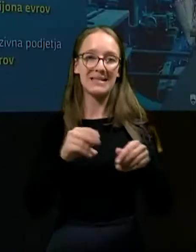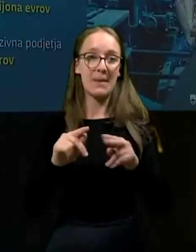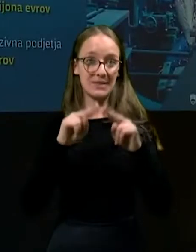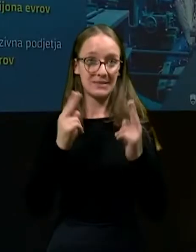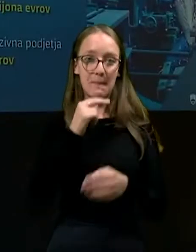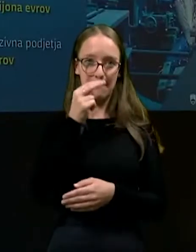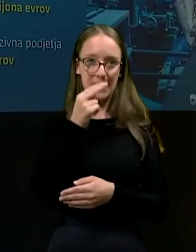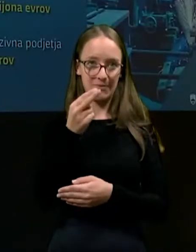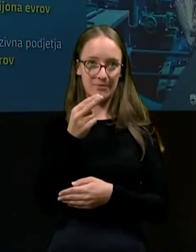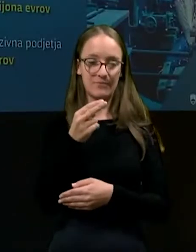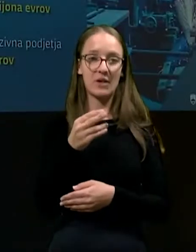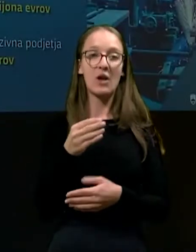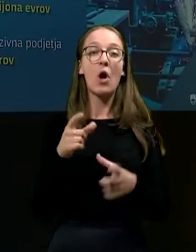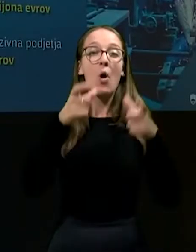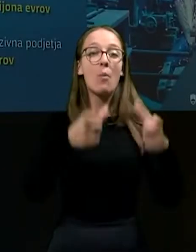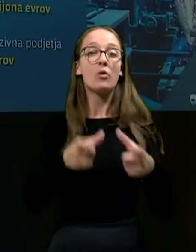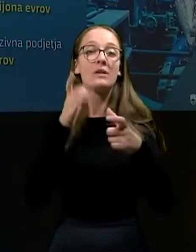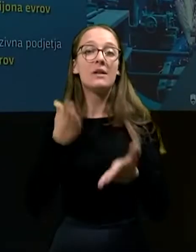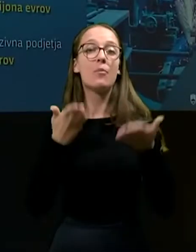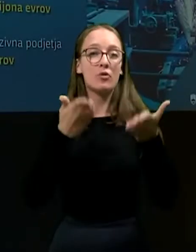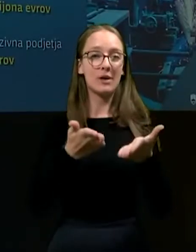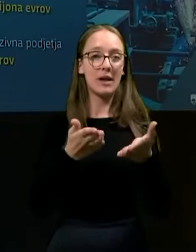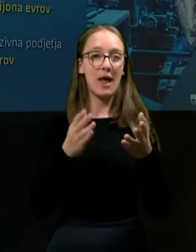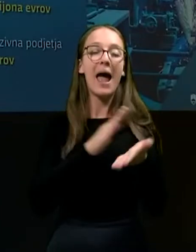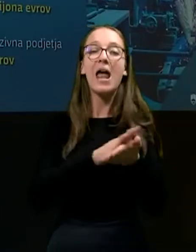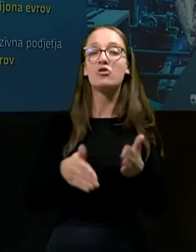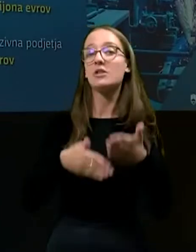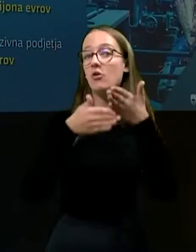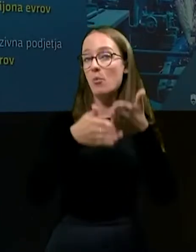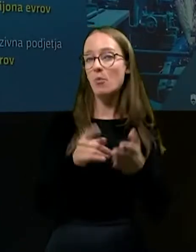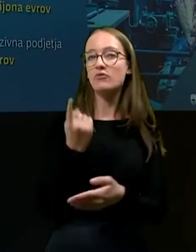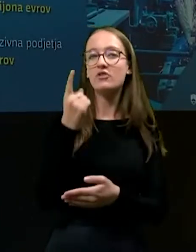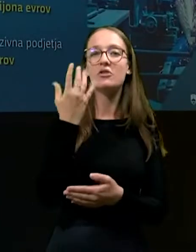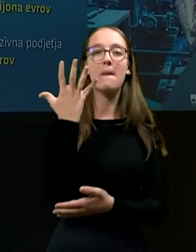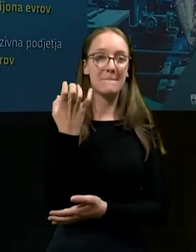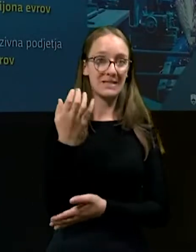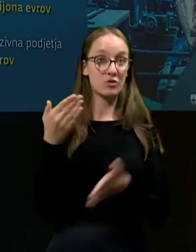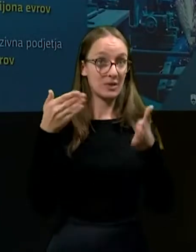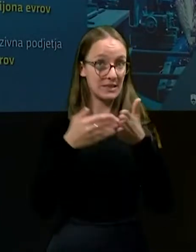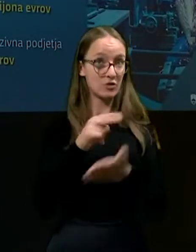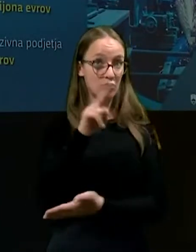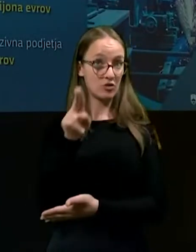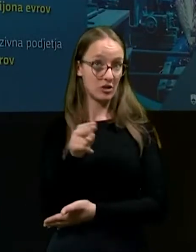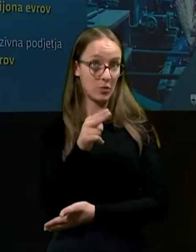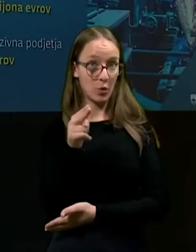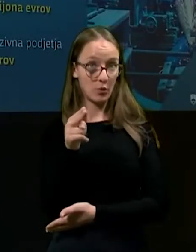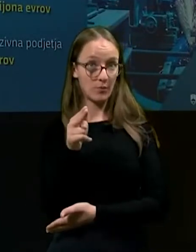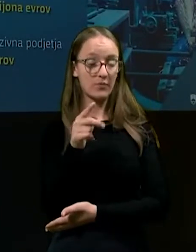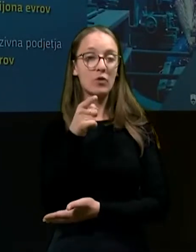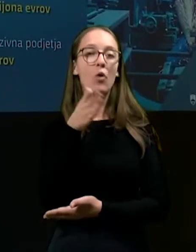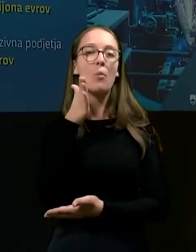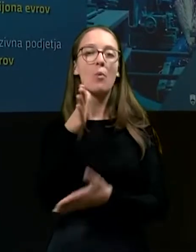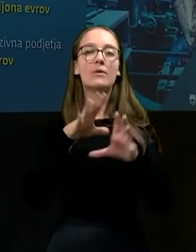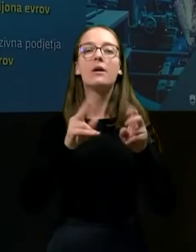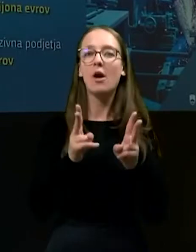Podjetja bodo prijela, tako imenovano, enostavno pomoč v vršini 500 tisoč evrov. To bomo naredili